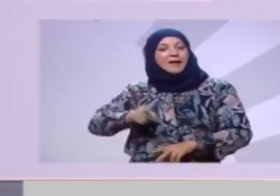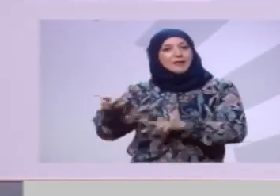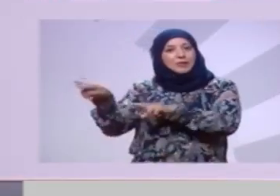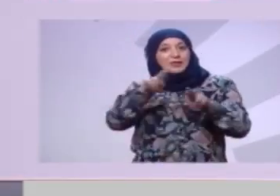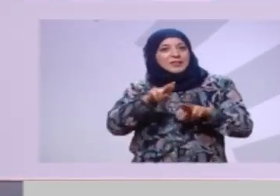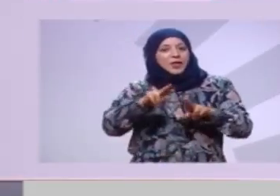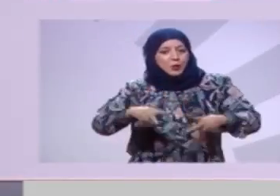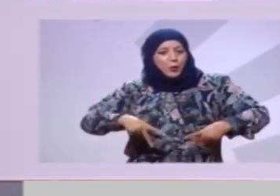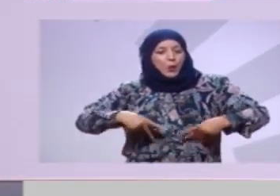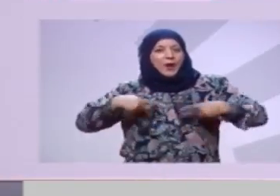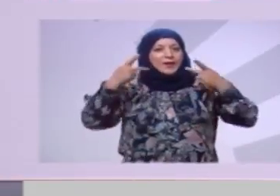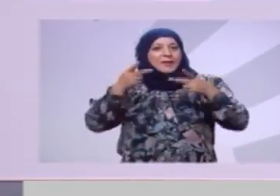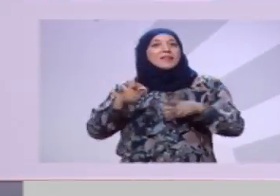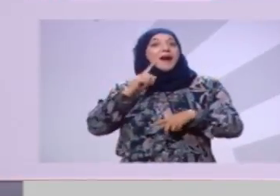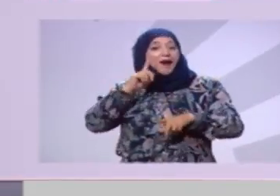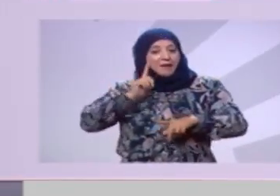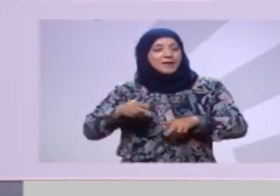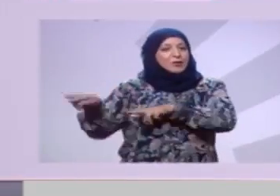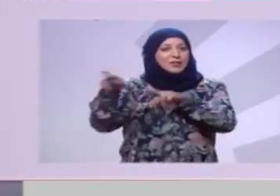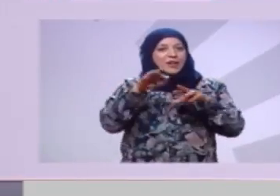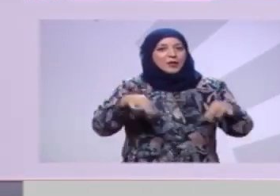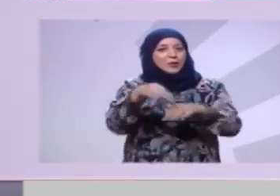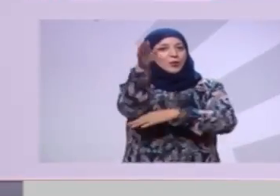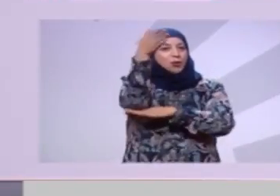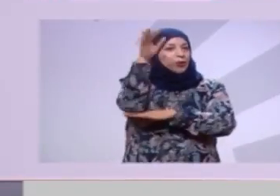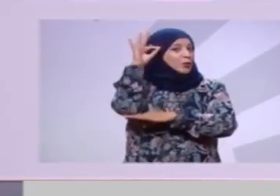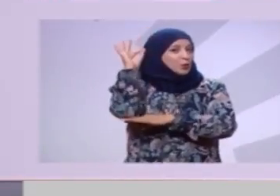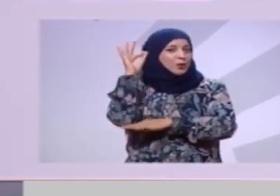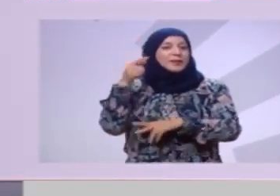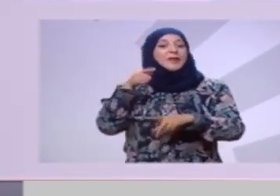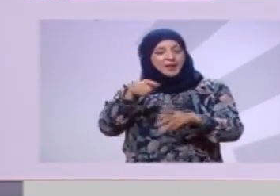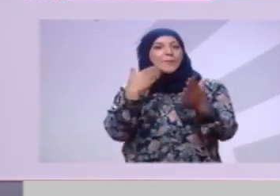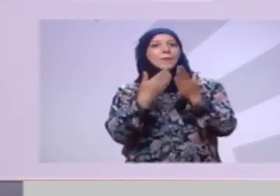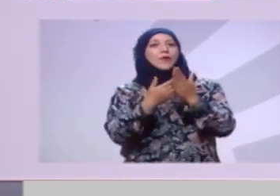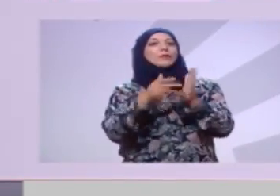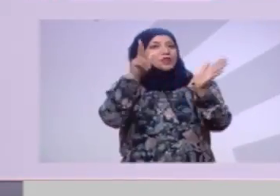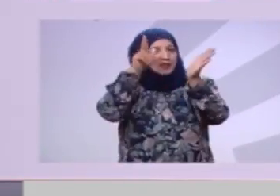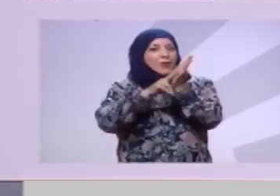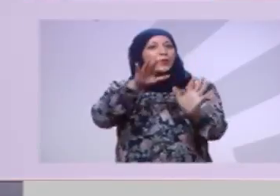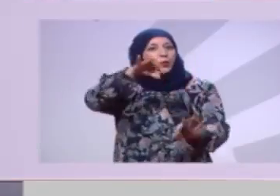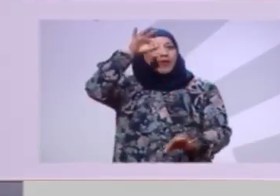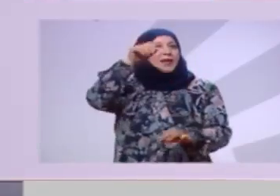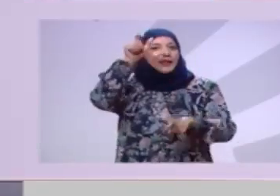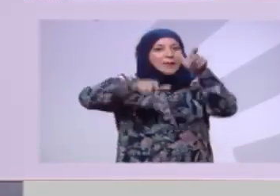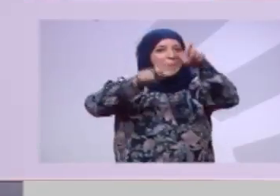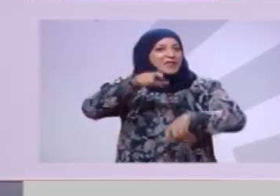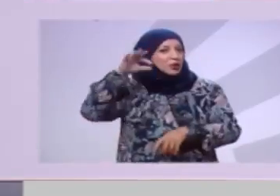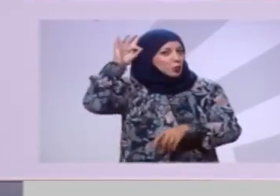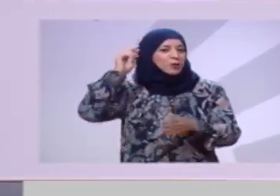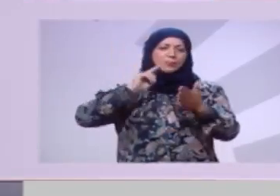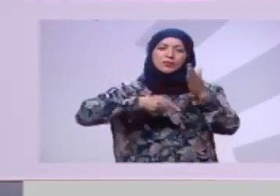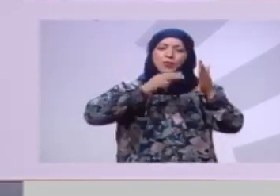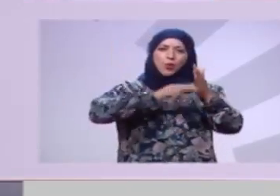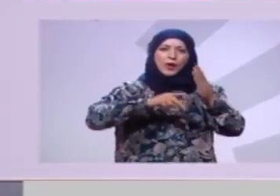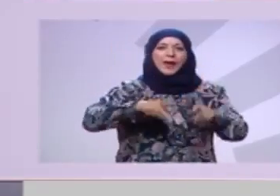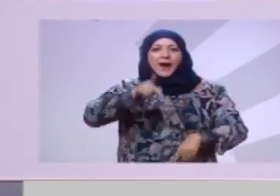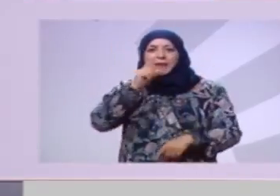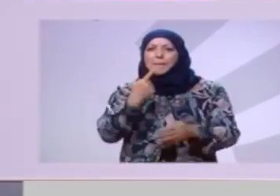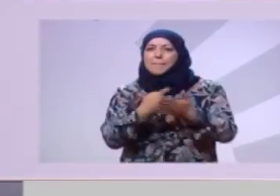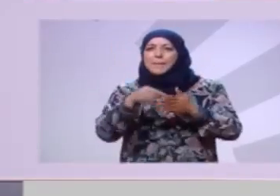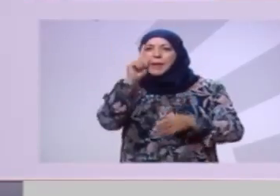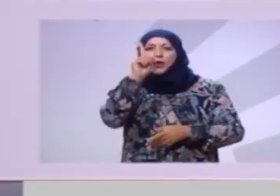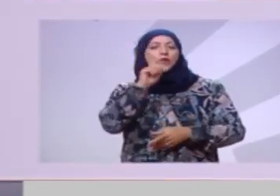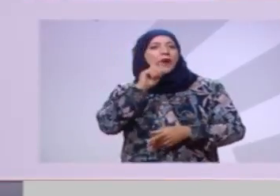حياتنا قررنا بش نسترجعوا بلادنا هذاك علاش بش نتبقوا وثيقة التوانسة اللي صادقوا عليها أكثر من مليون تونسي